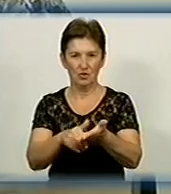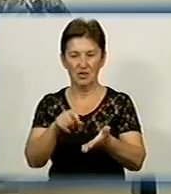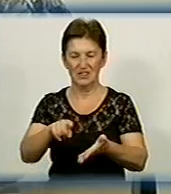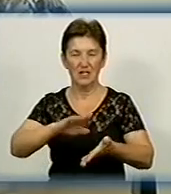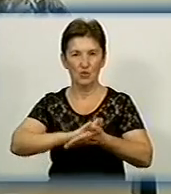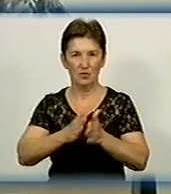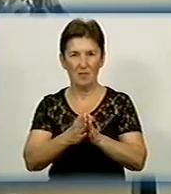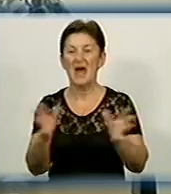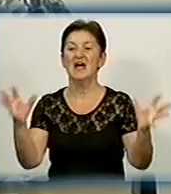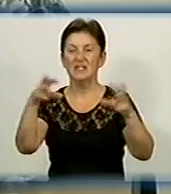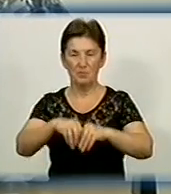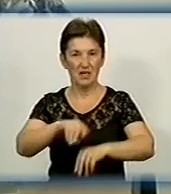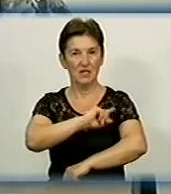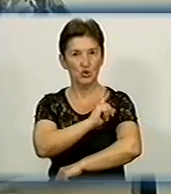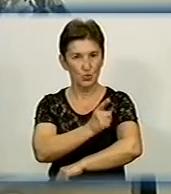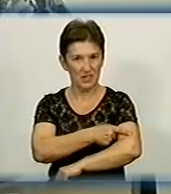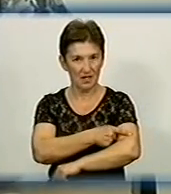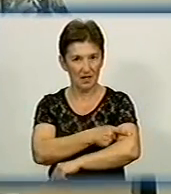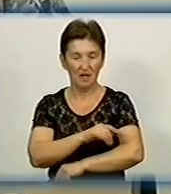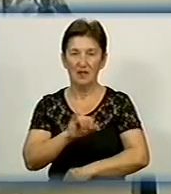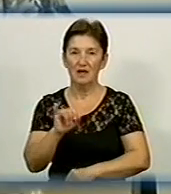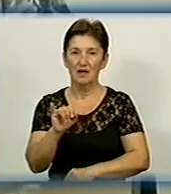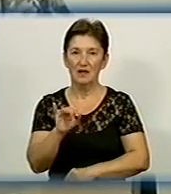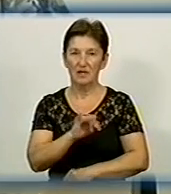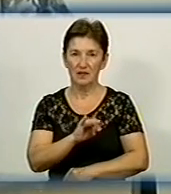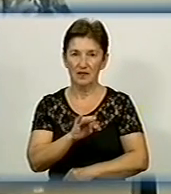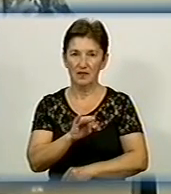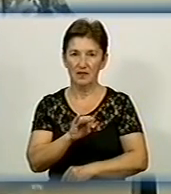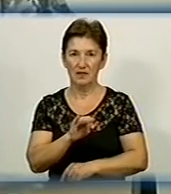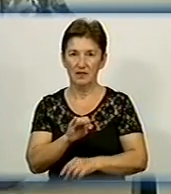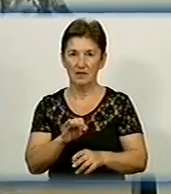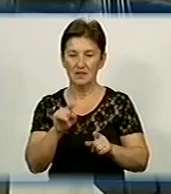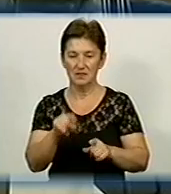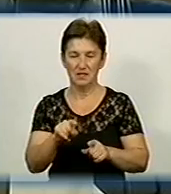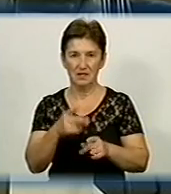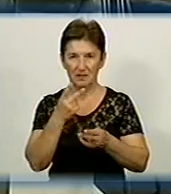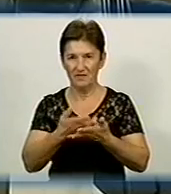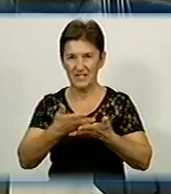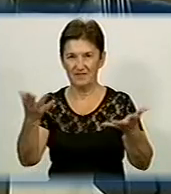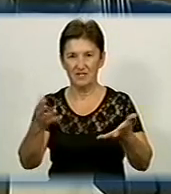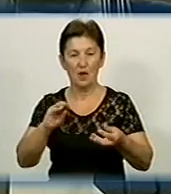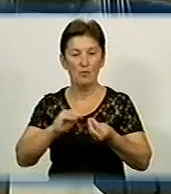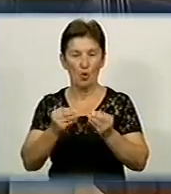спільні зусилля і оголення тих спільних проблем, висвітлення їх.